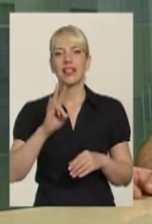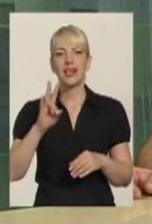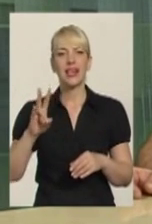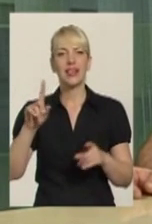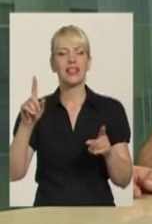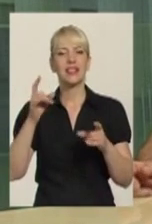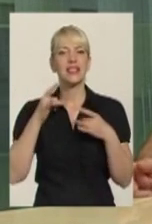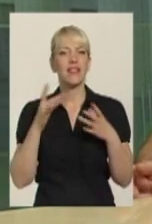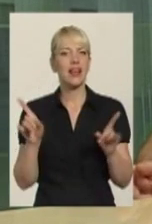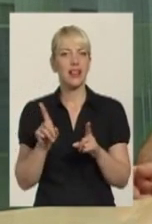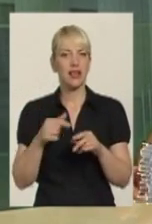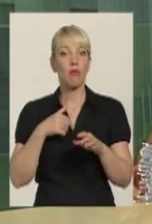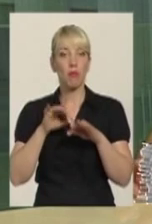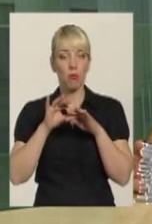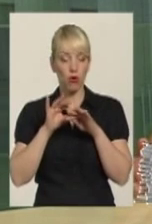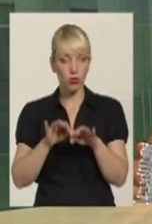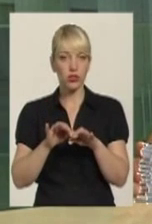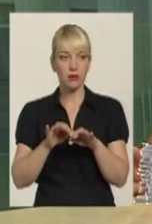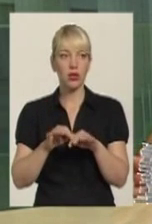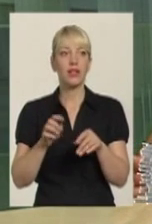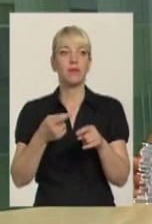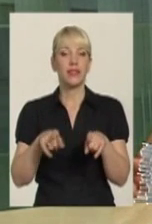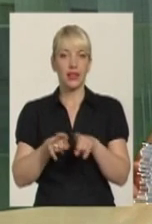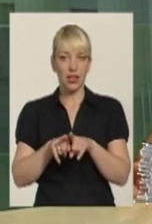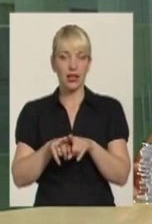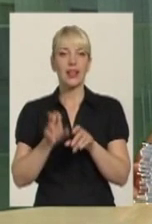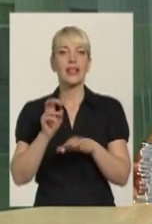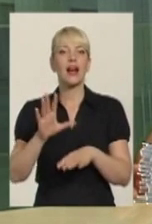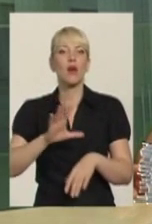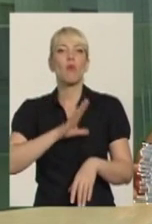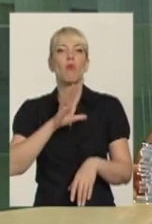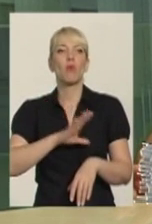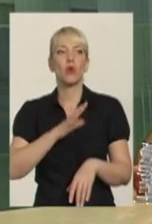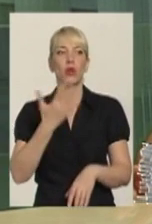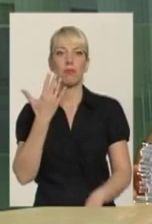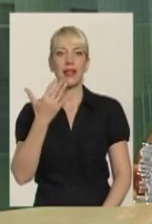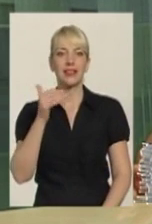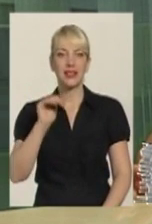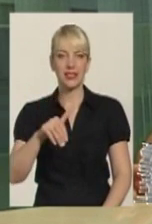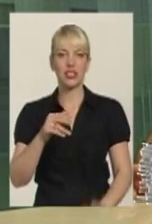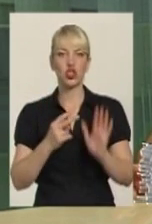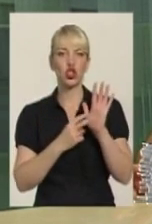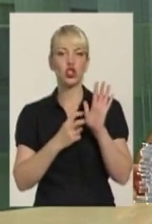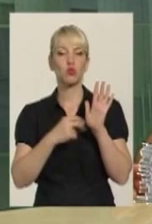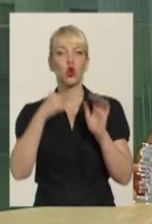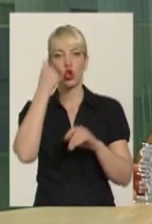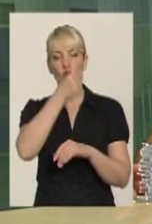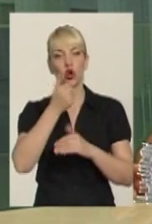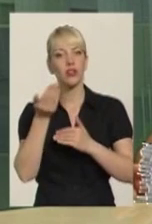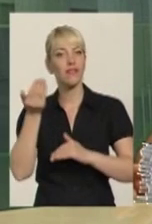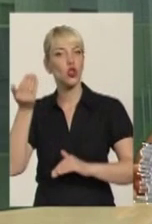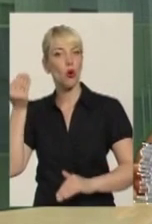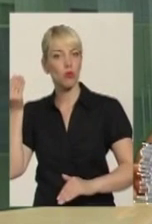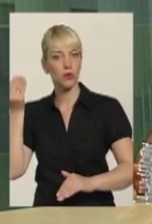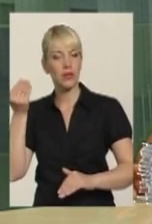сьогодні в нас. Ми їх проводимо тим чином, які вони були 5700 років тому, як вони проводились і що